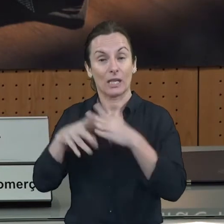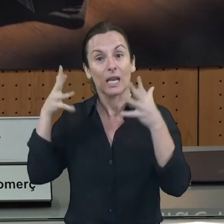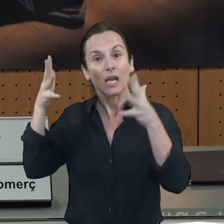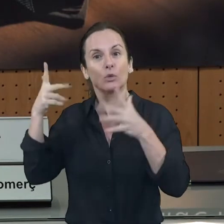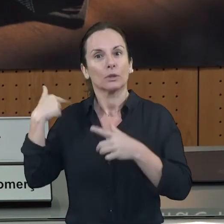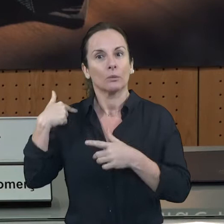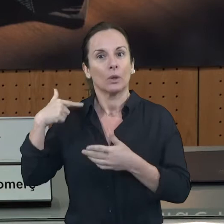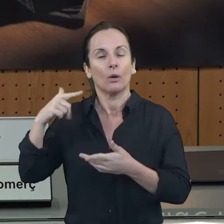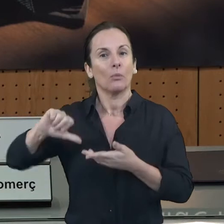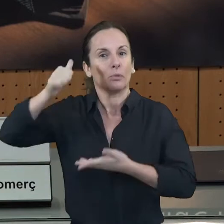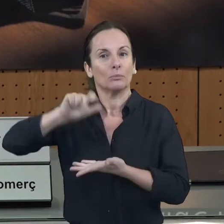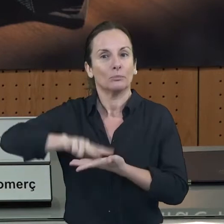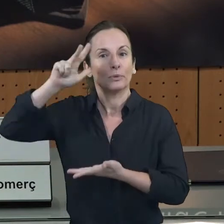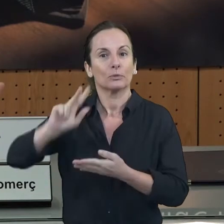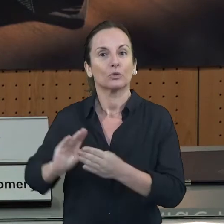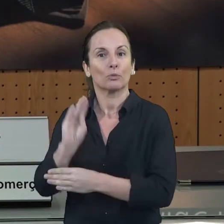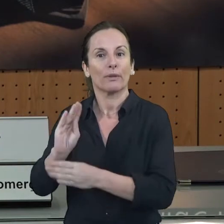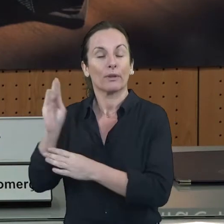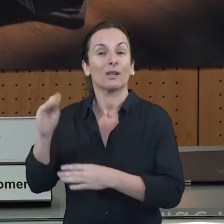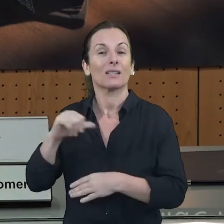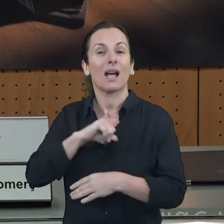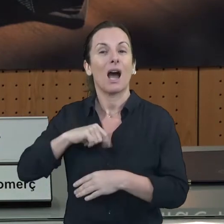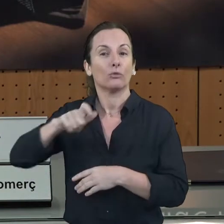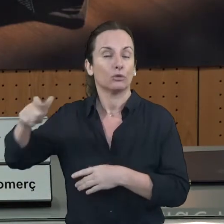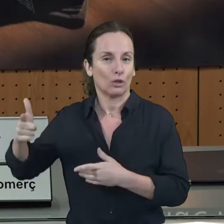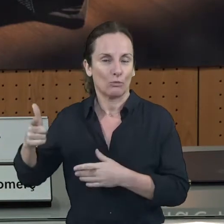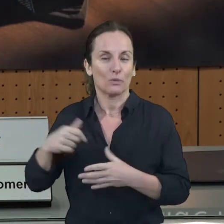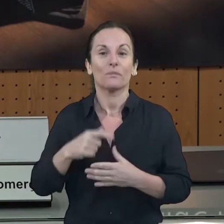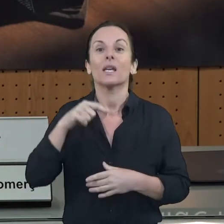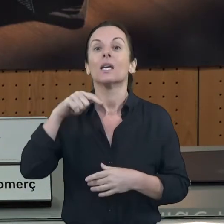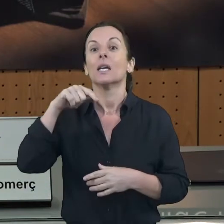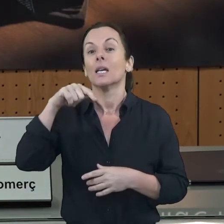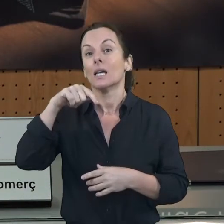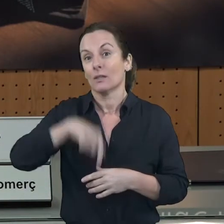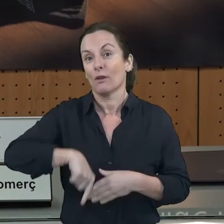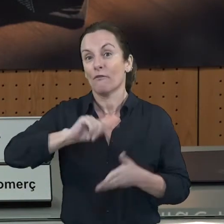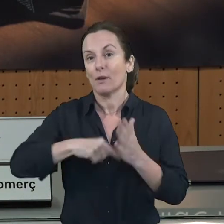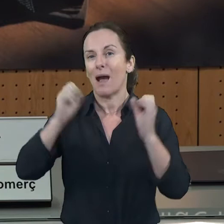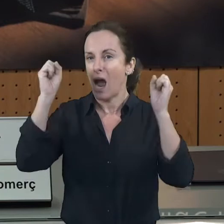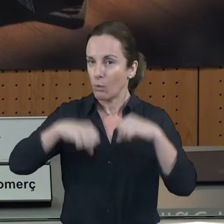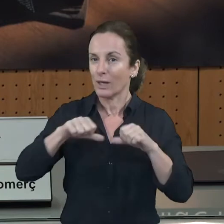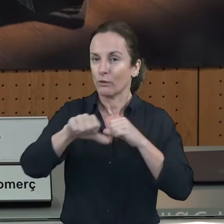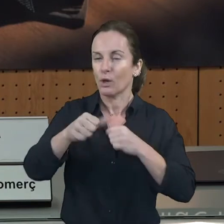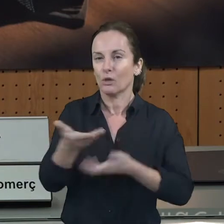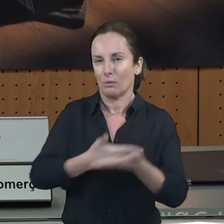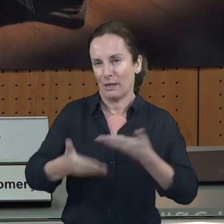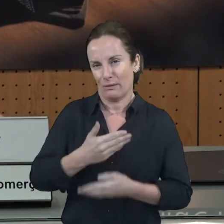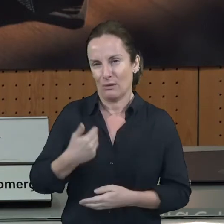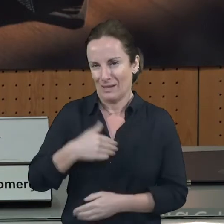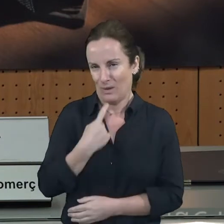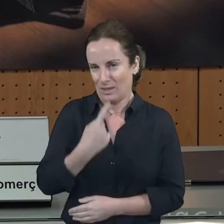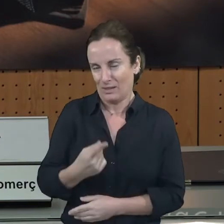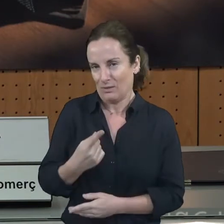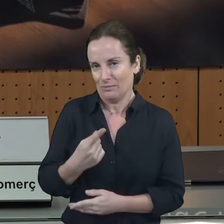col·laboració amb la càmera. Per tant avui no només si anem a un acord que és molt important, que ja ho he dit, però que a més a més ja mos posem en marxa fer feina dins aquest acord.